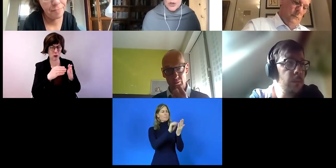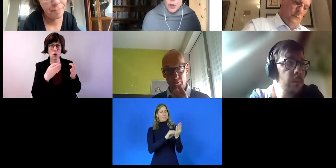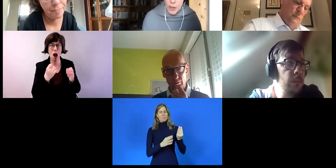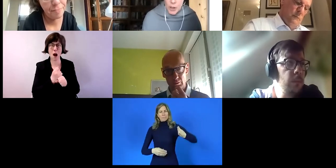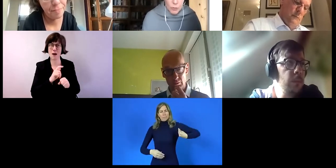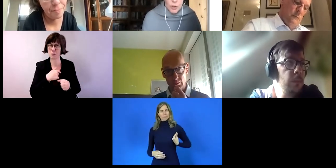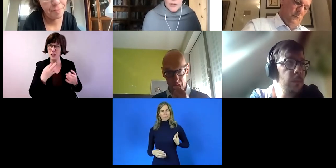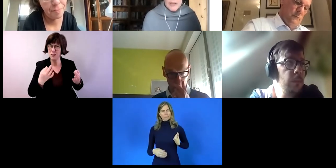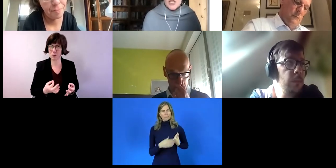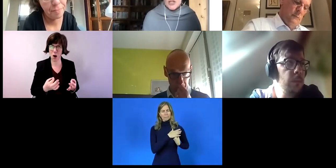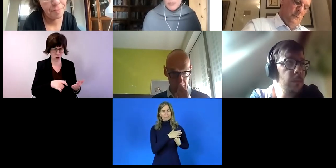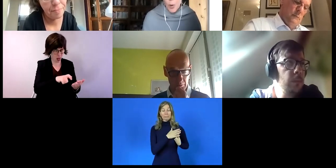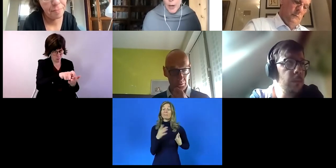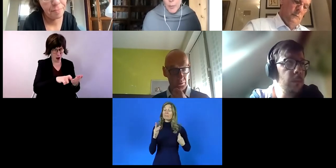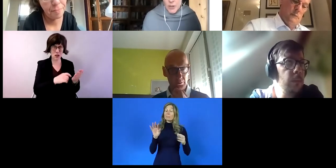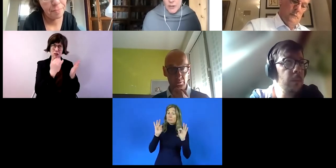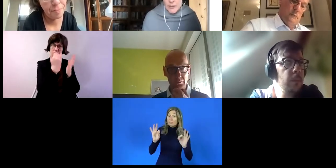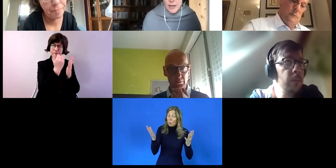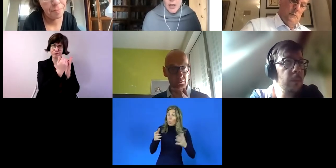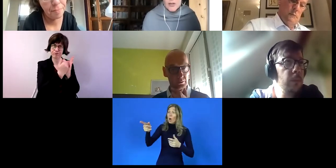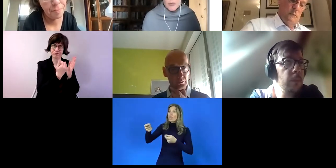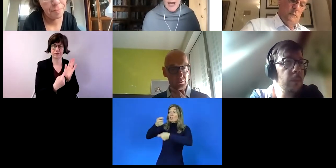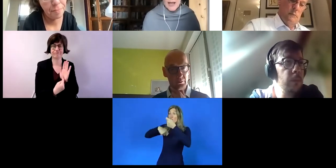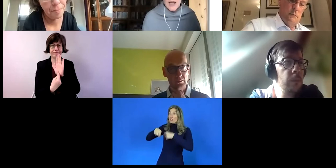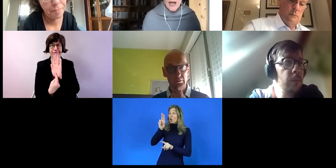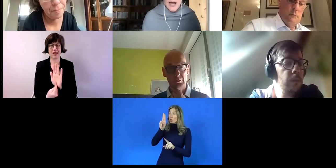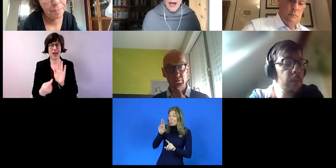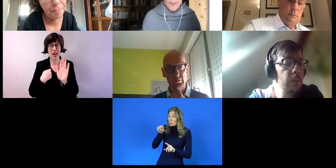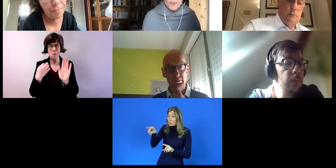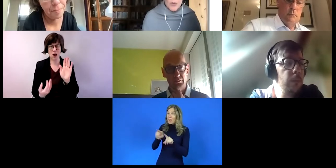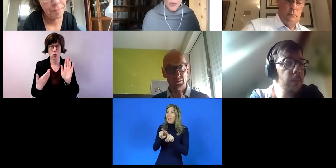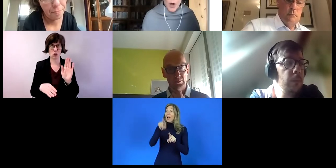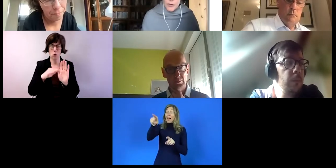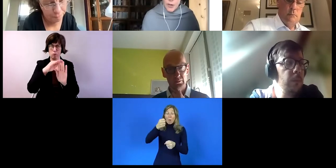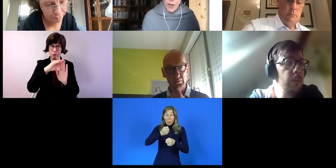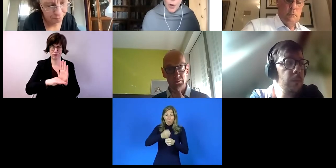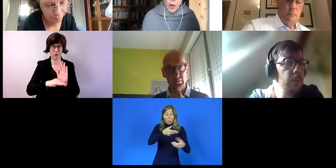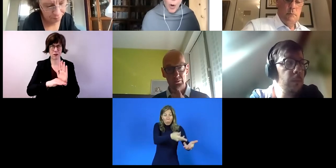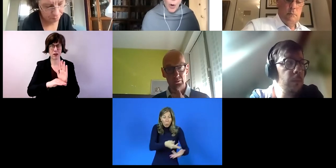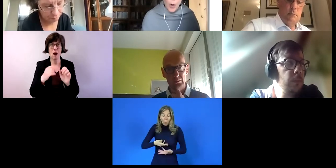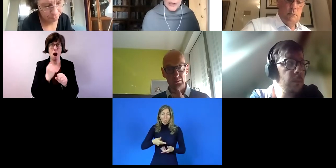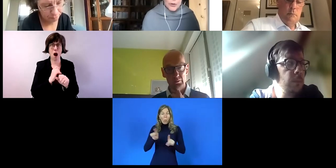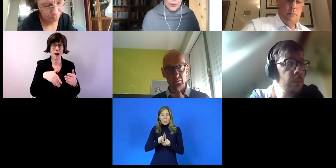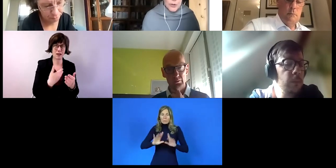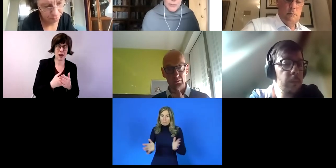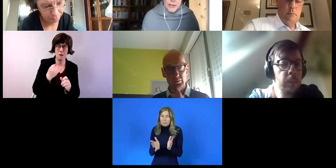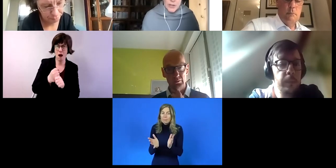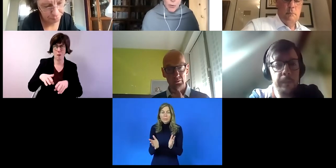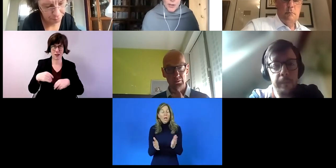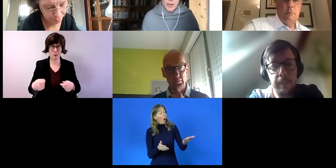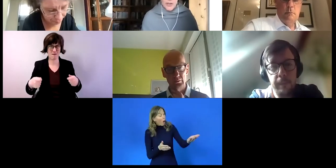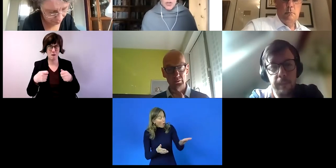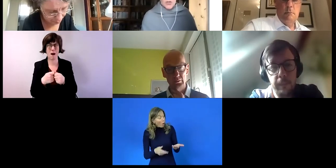Pass kann man dann mitnehmen, kann einem Arbeitgeber zeigen. Das Ganze wurde von Arbeitnehmern und Arbeitgeberverbänden auch gefördert, also auch von